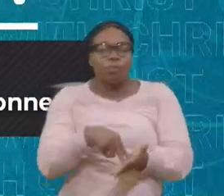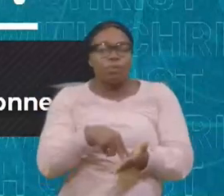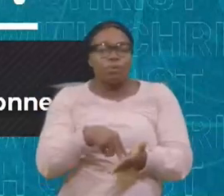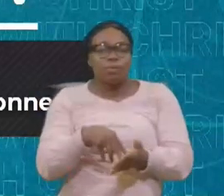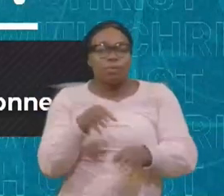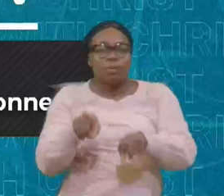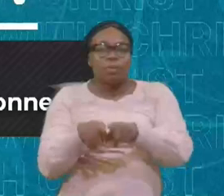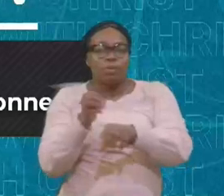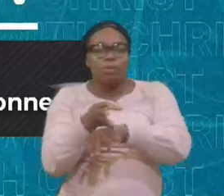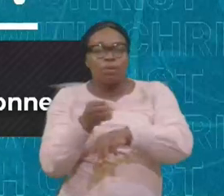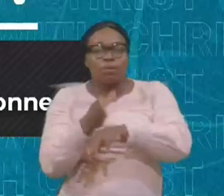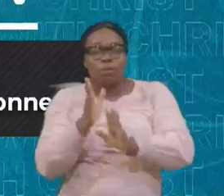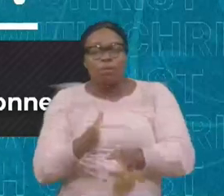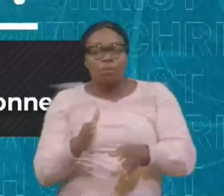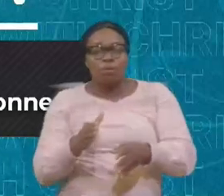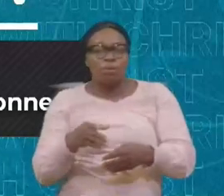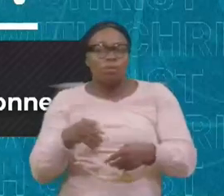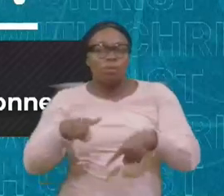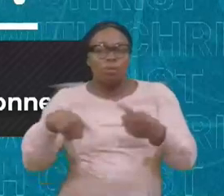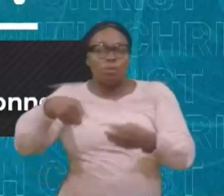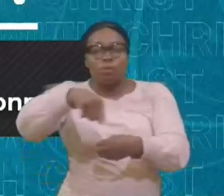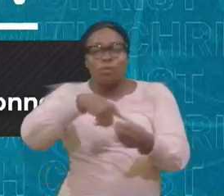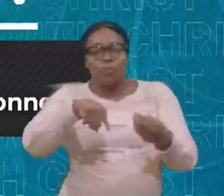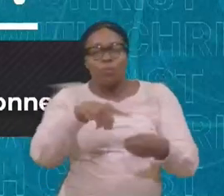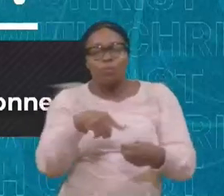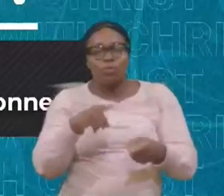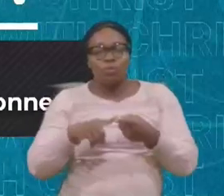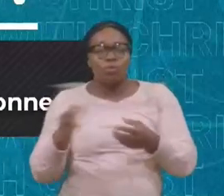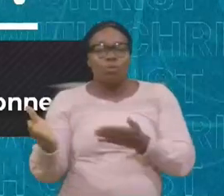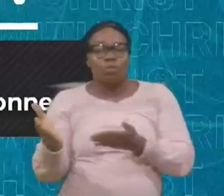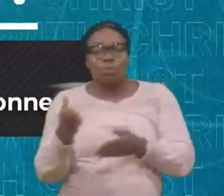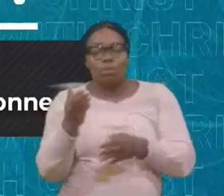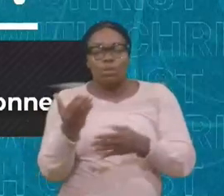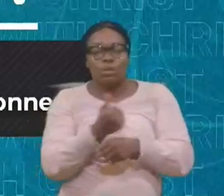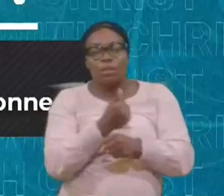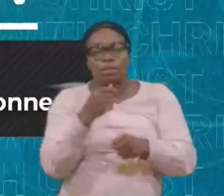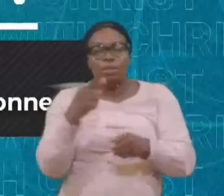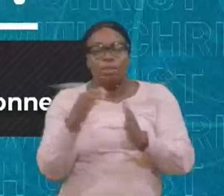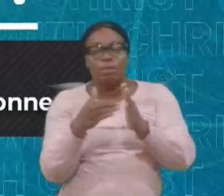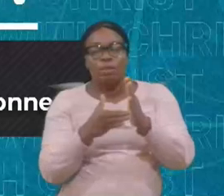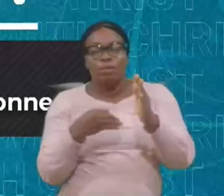Partout, Nous sommes, Occupons-nous maintenant, Qui ont levé la main,